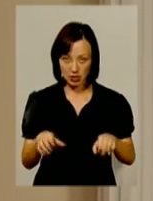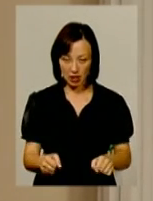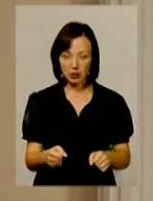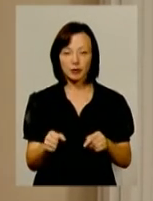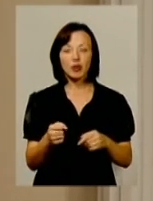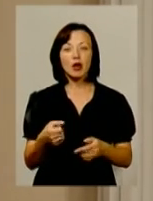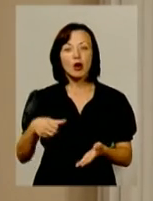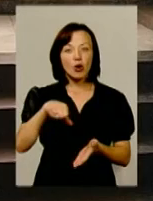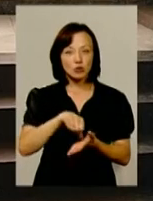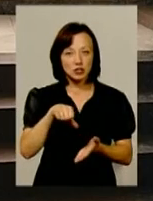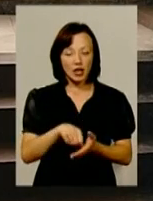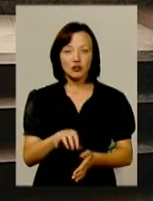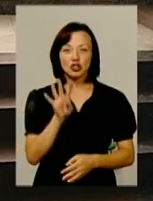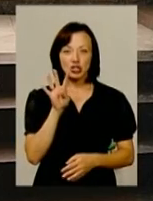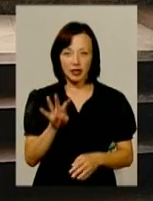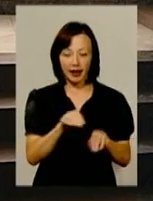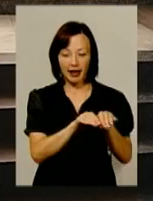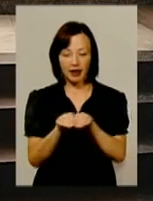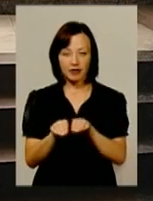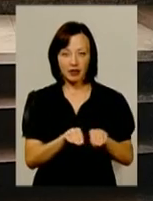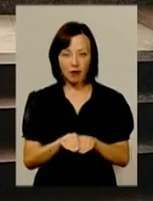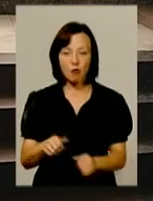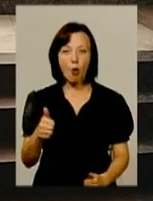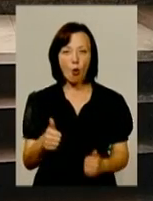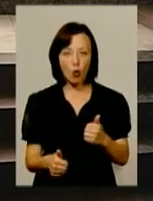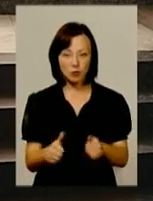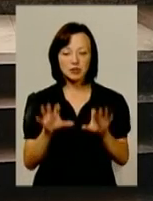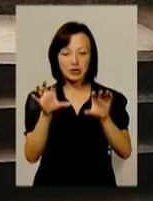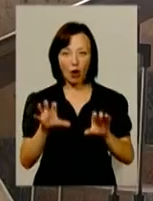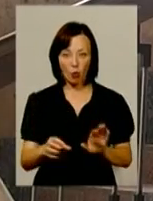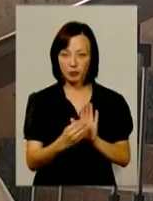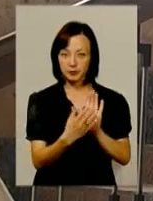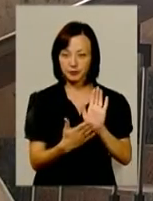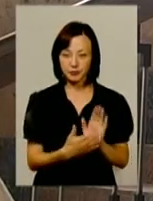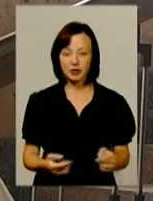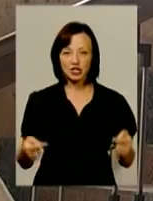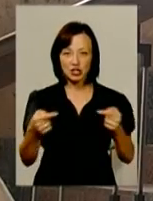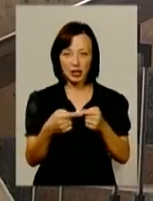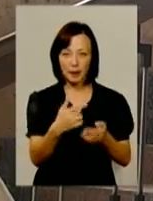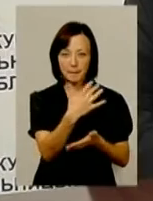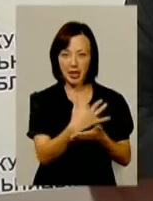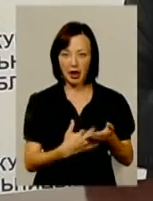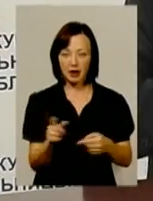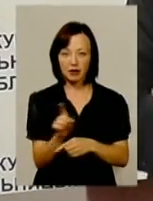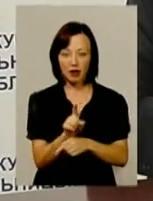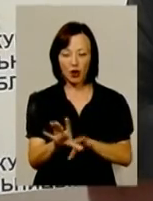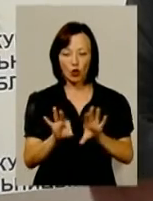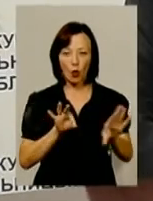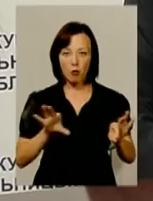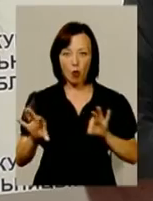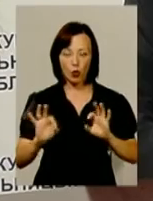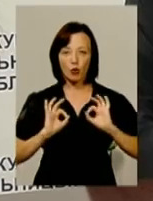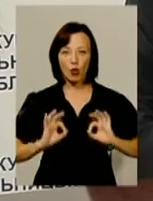чотирирівневому відкритому конкурсі. Закон визначив чіткий перелік критеріїв кадрового добору прокурорів. Тести на знання